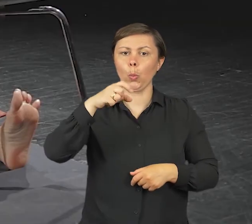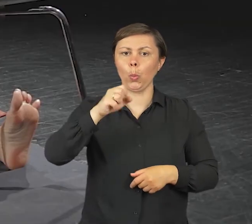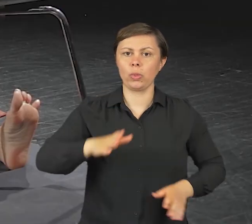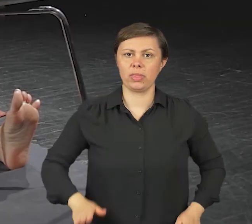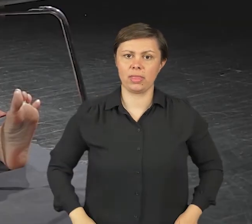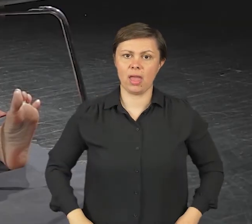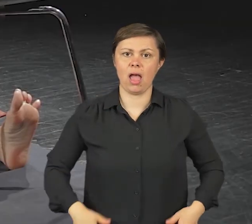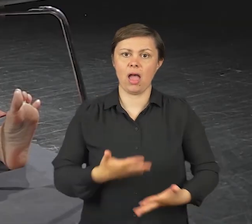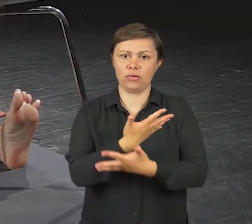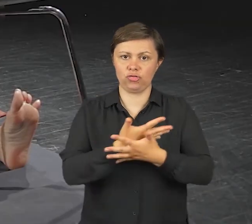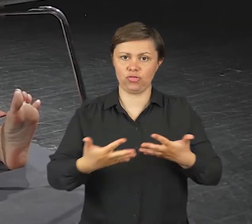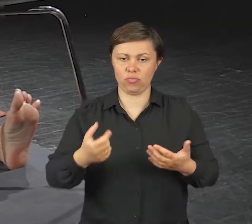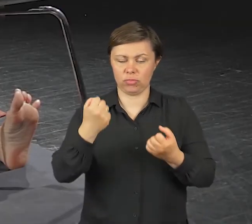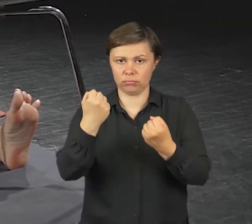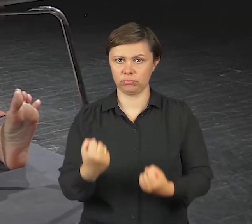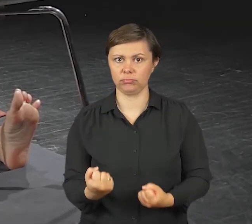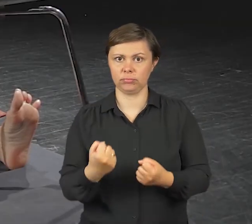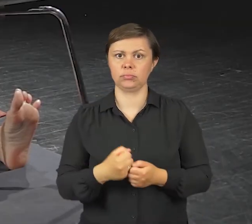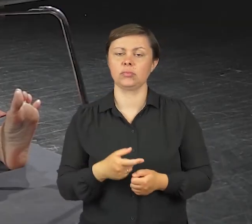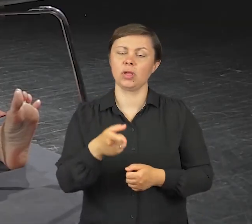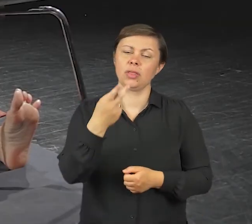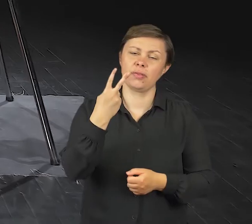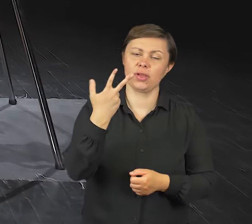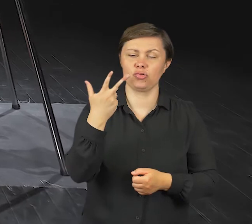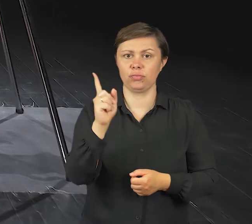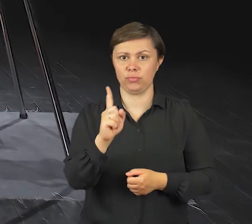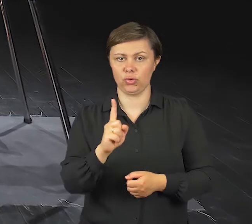Pozostaniesz w pozycji również dwie do trzech minut.